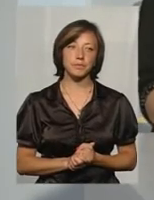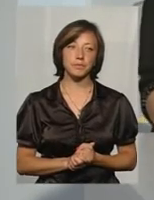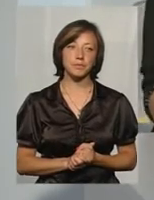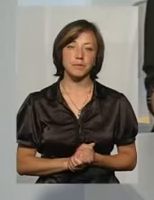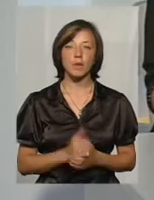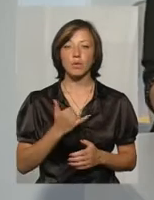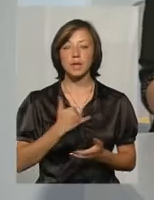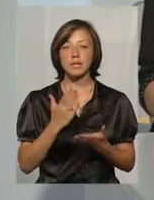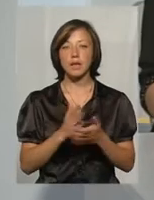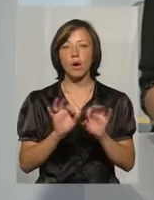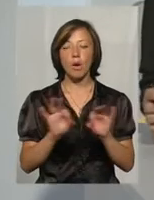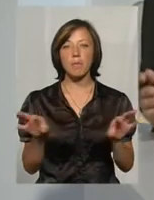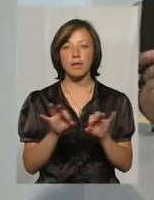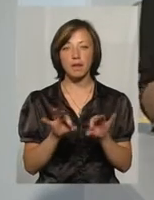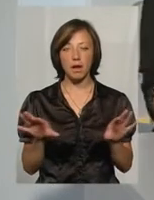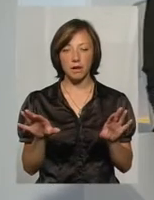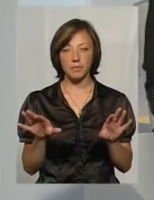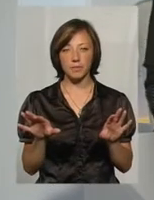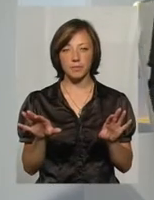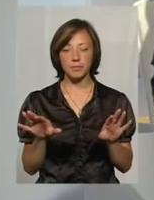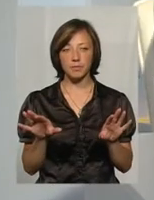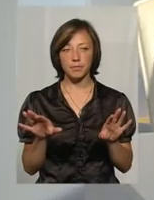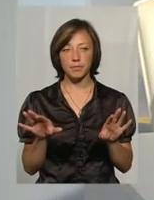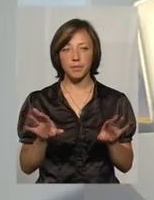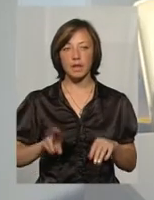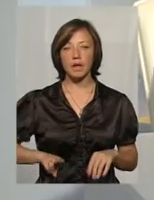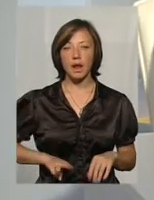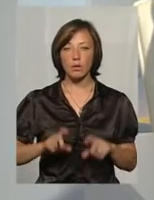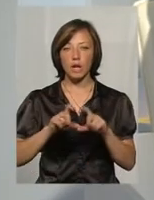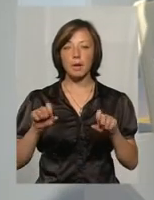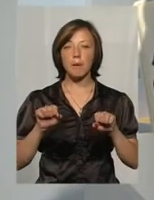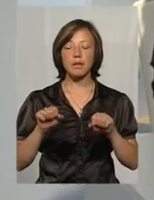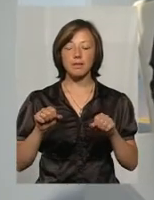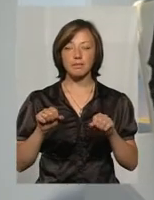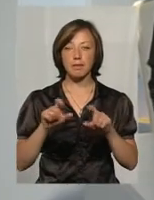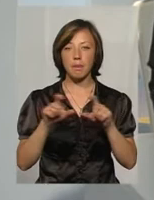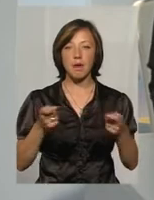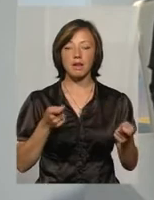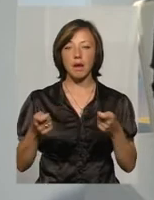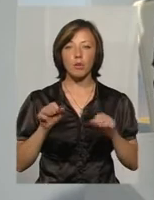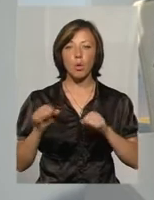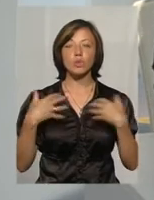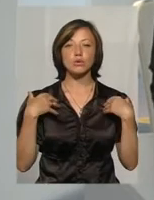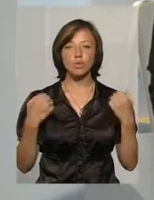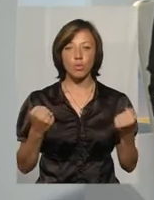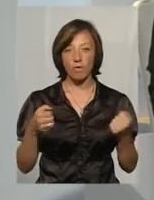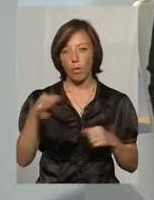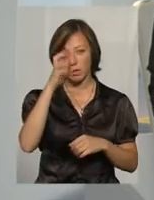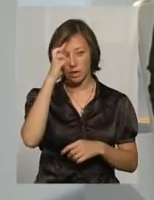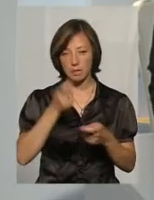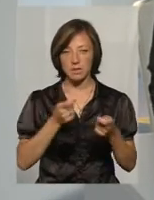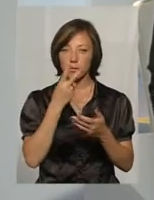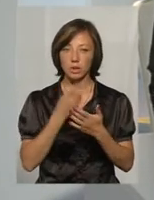нас також є коментар директора Департаменту охорони здоров'я Хмельницької ОДА. Давайте його